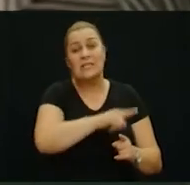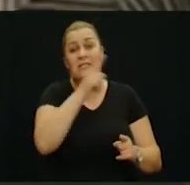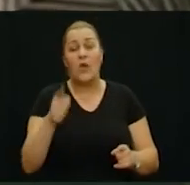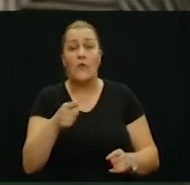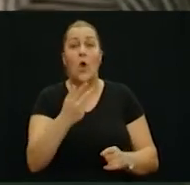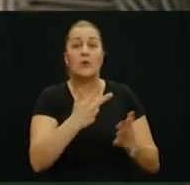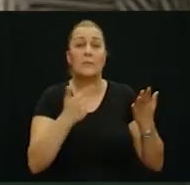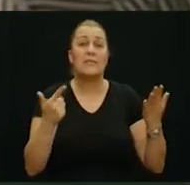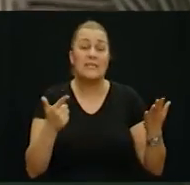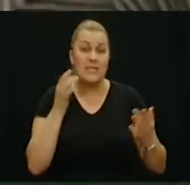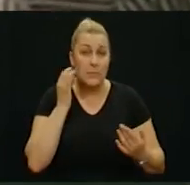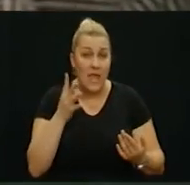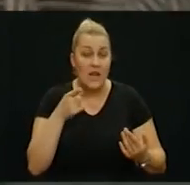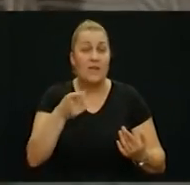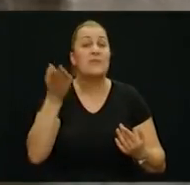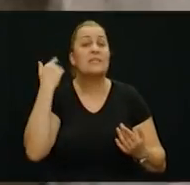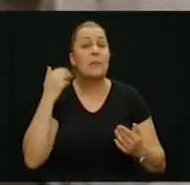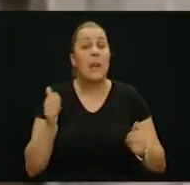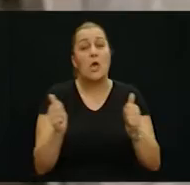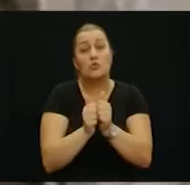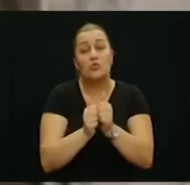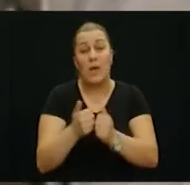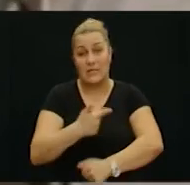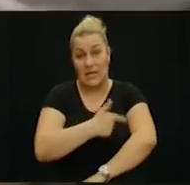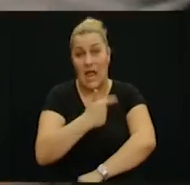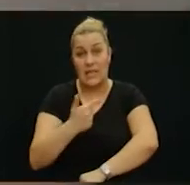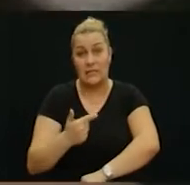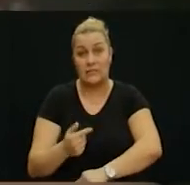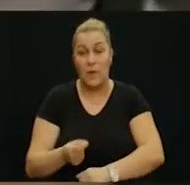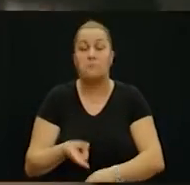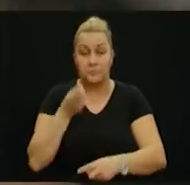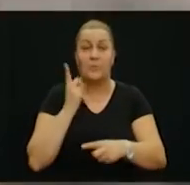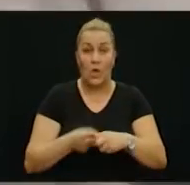dane, 87 dana ste bili sa našim radnjenicima.